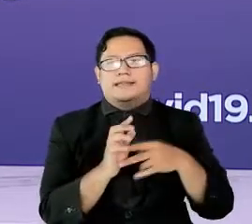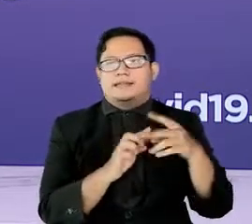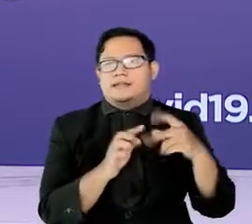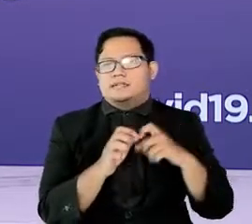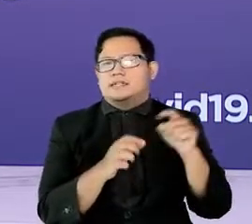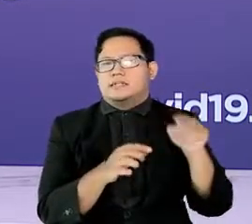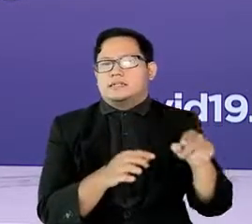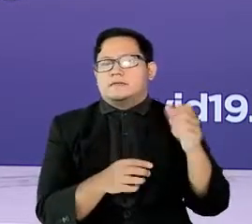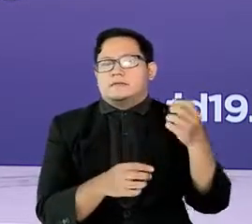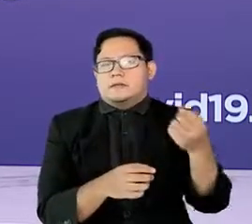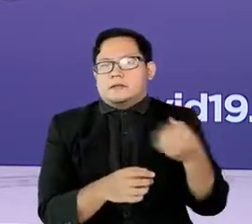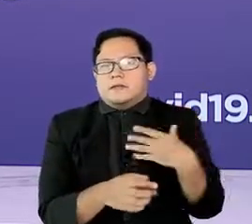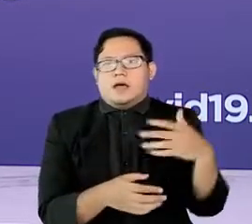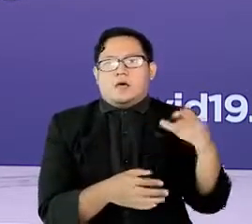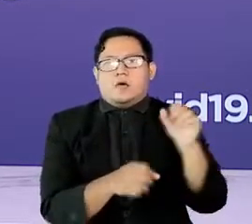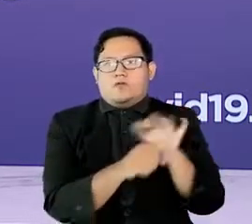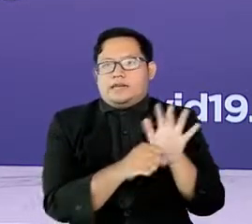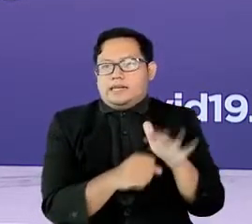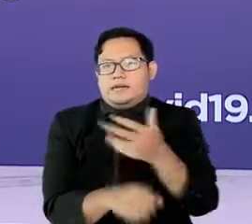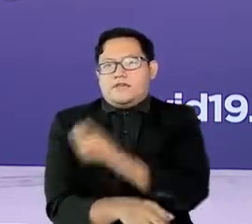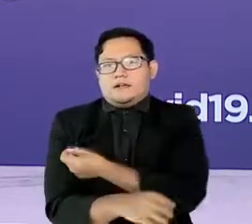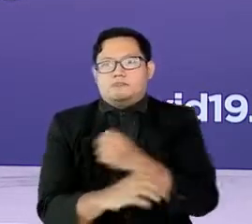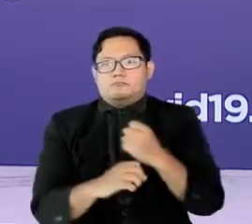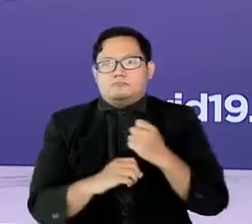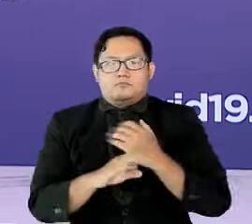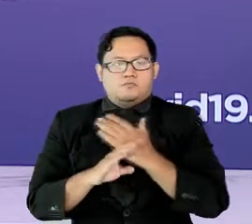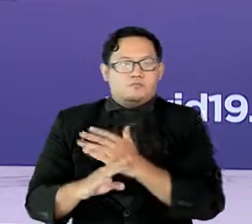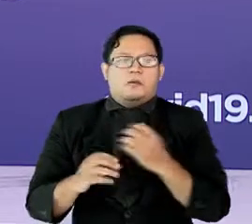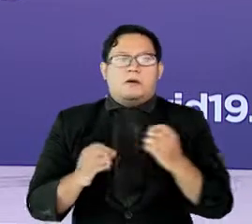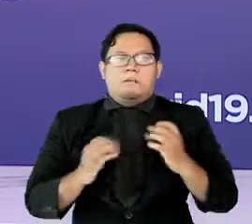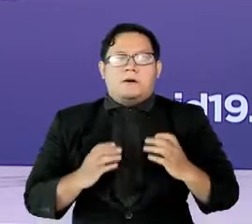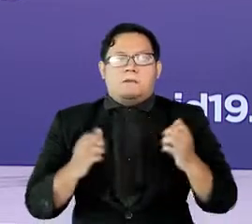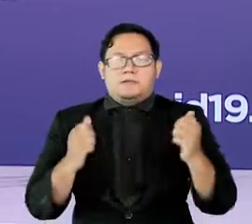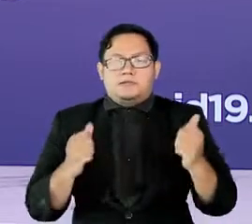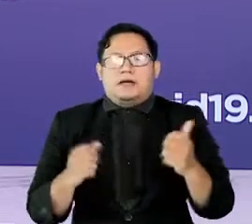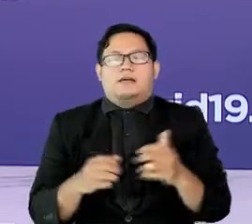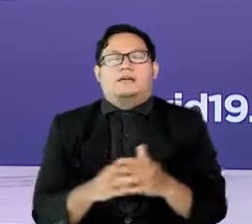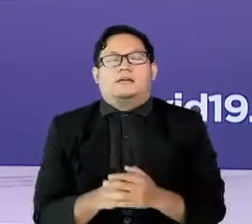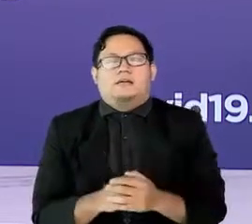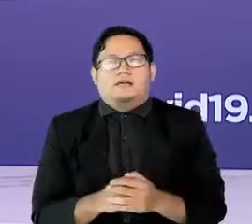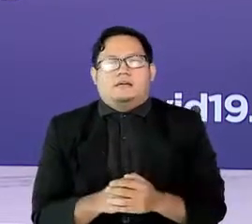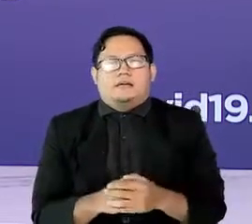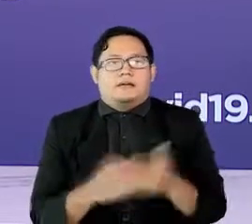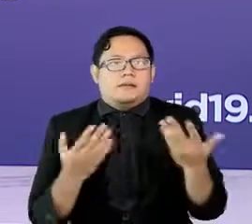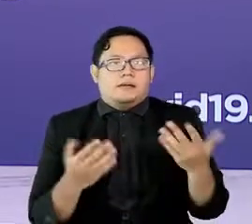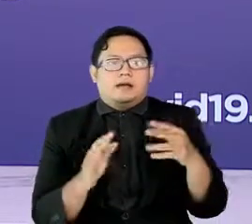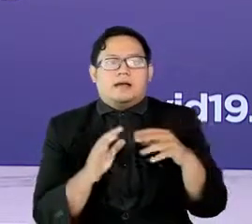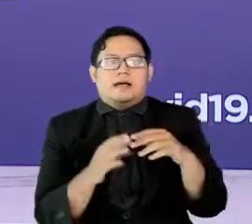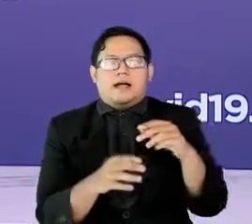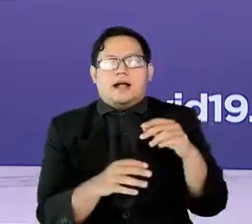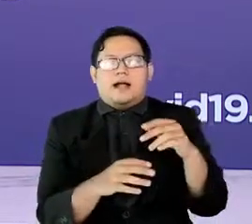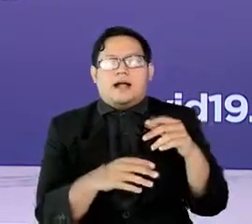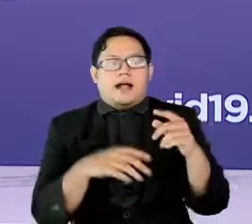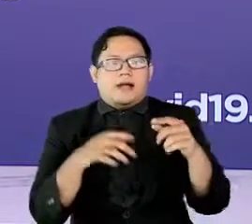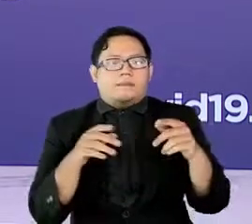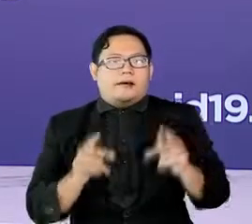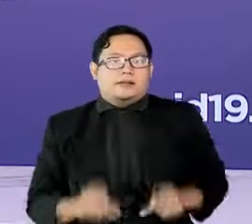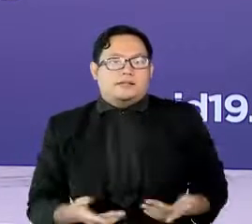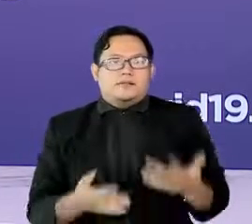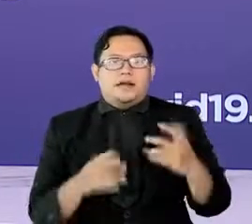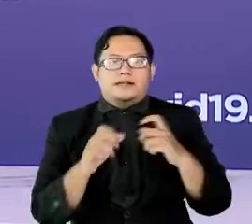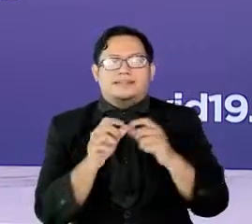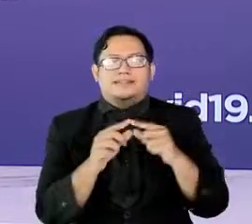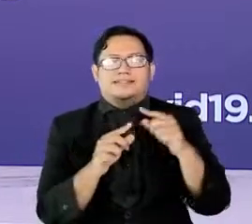vaksin. Sejauh ini data yang diterima Satgas Penanganan COVID-19 seperti apa karakteristik varian MU tersebut. Bagaimana Satgas